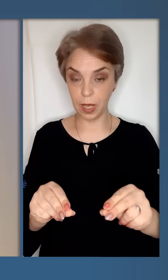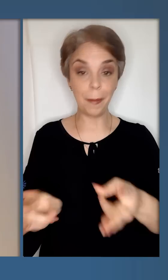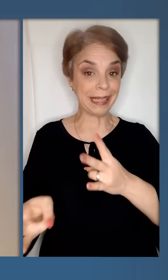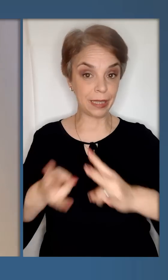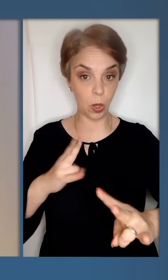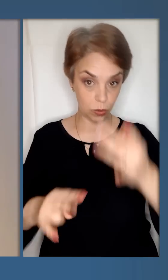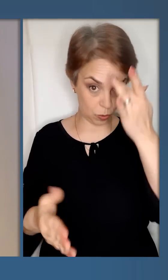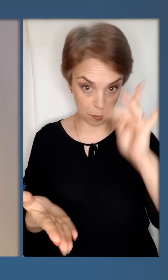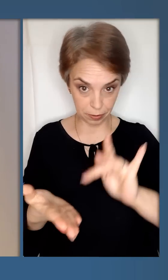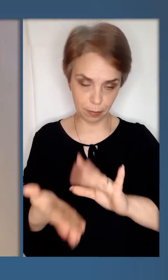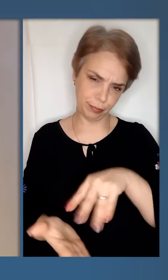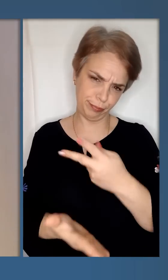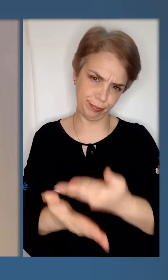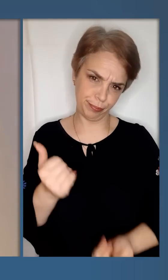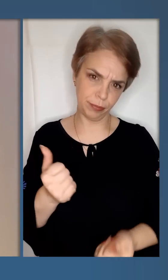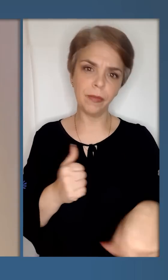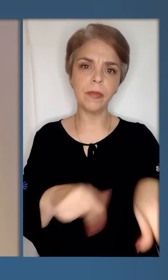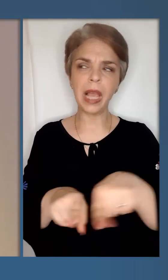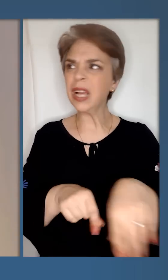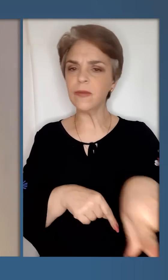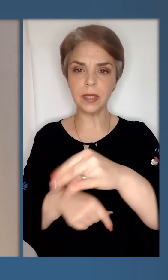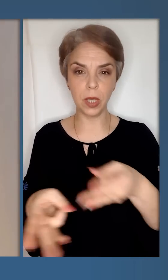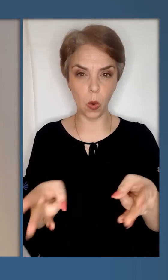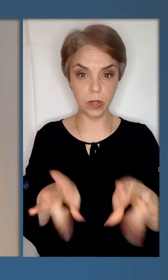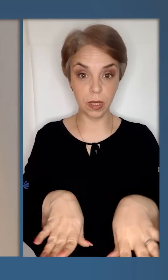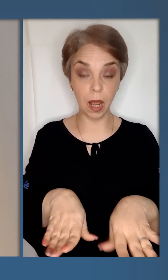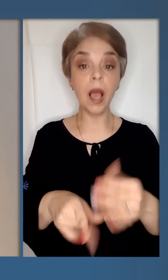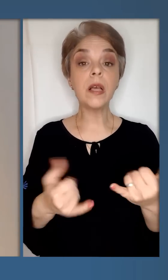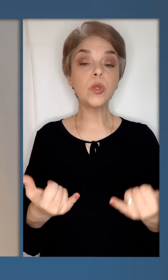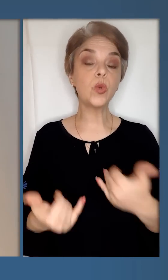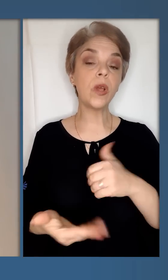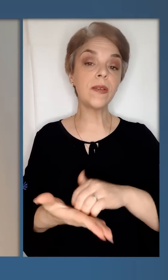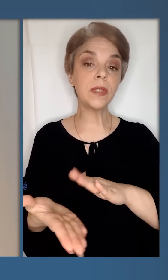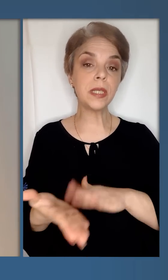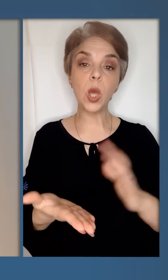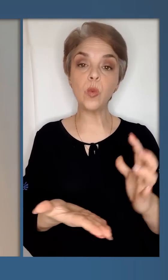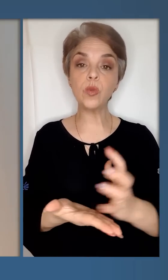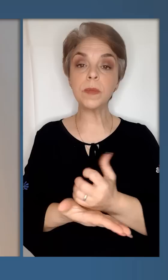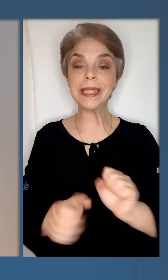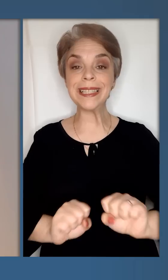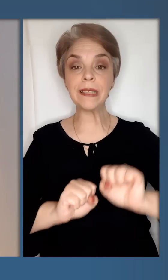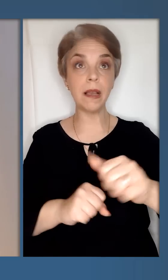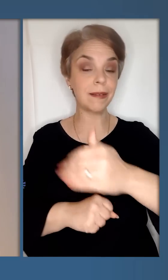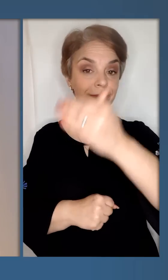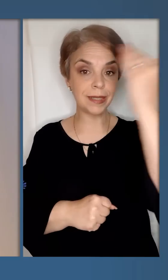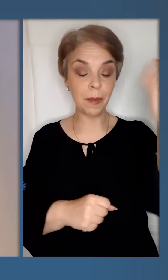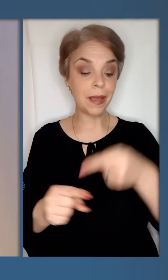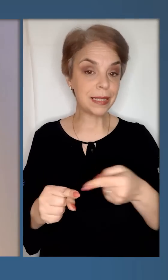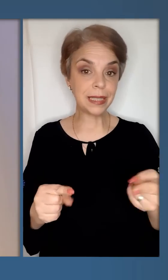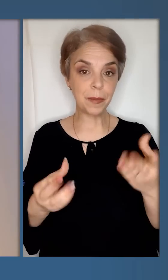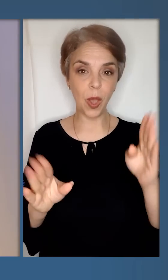терористів зазнало провалу, як всі інші. Я хочу сьогодні відзначити за успішний захист неба